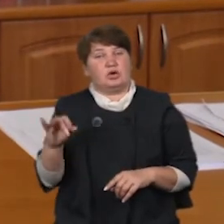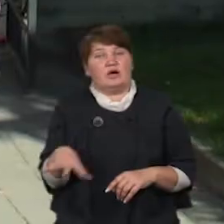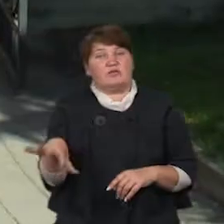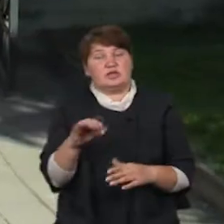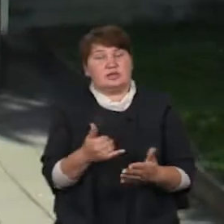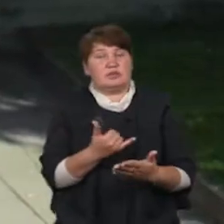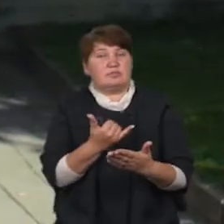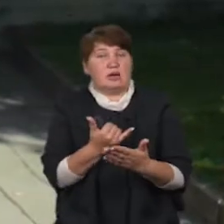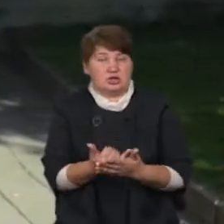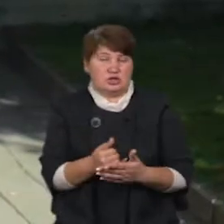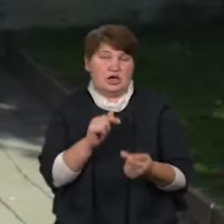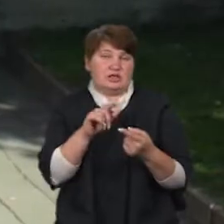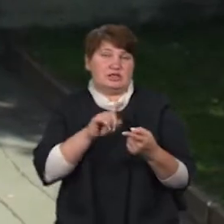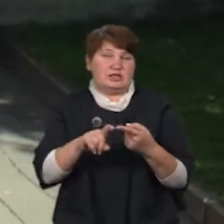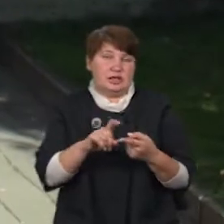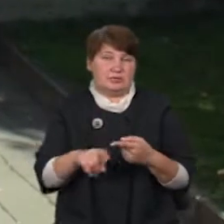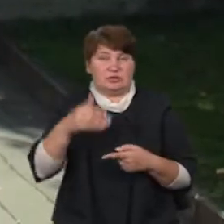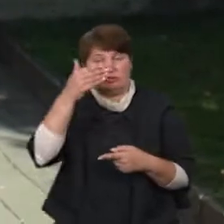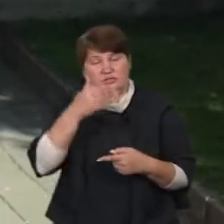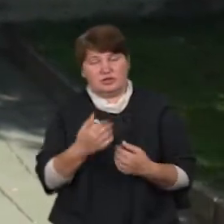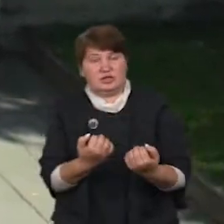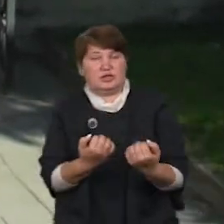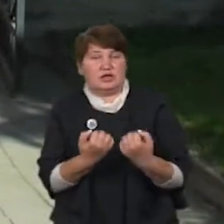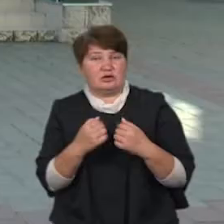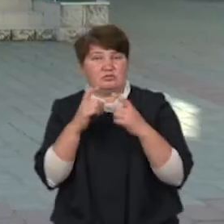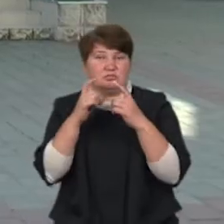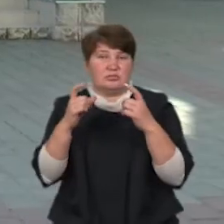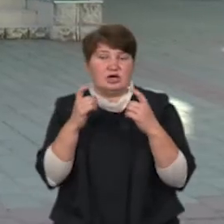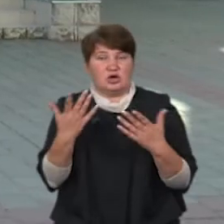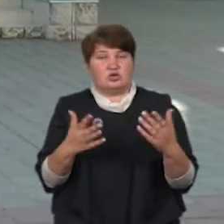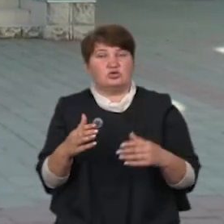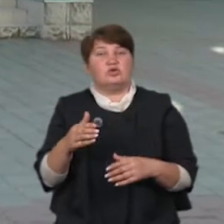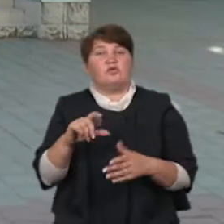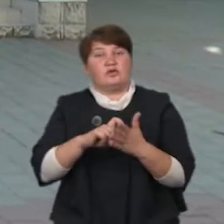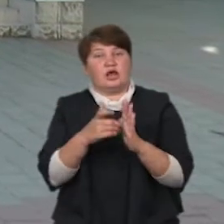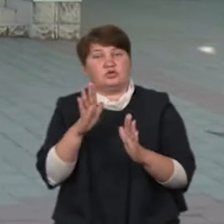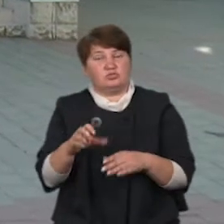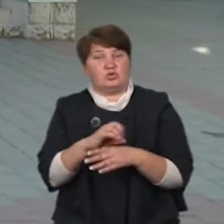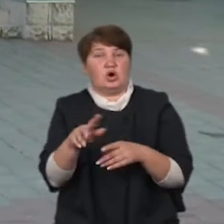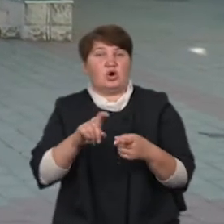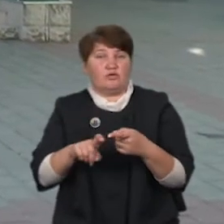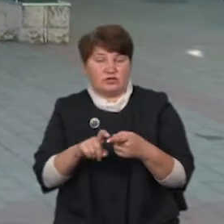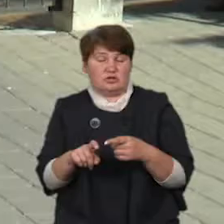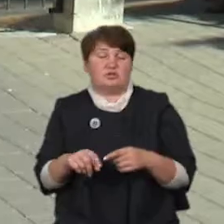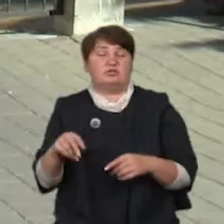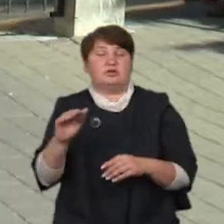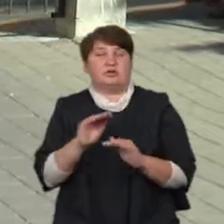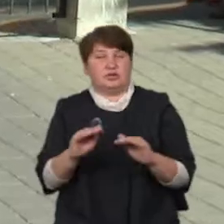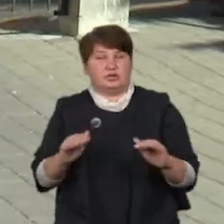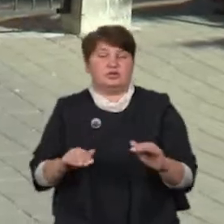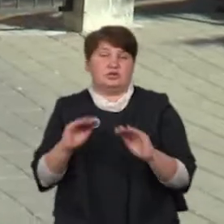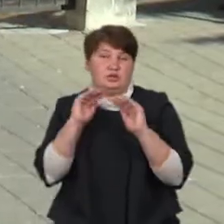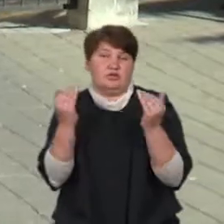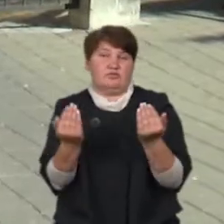антисептиками та засобами індивідуального захисту. В разі, якщо в класі виявлять ковід, його учні йдуть на карантин, а школа працює у звичному